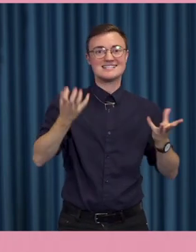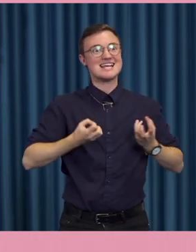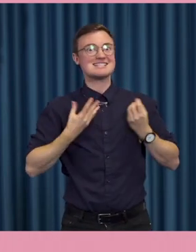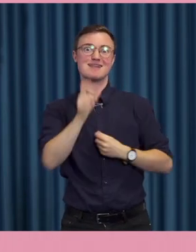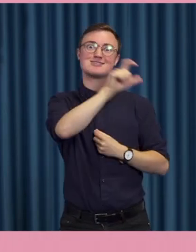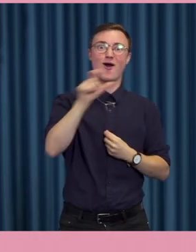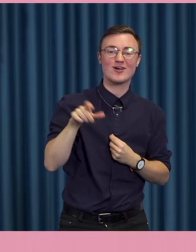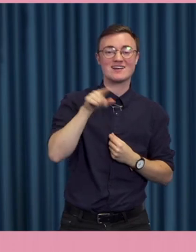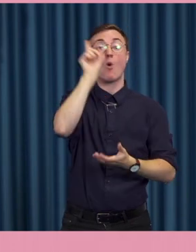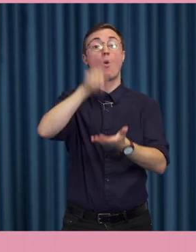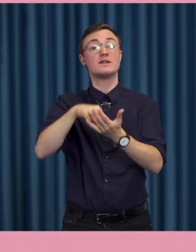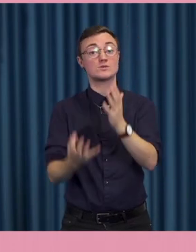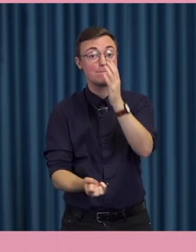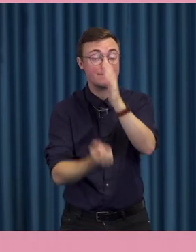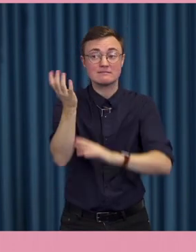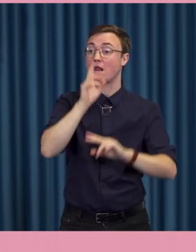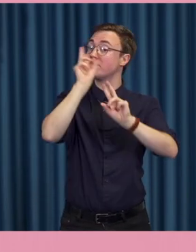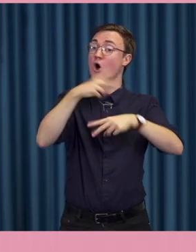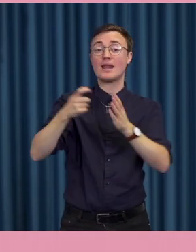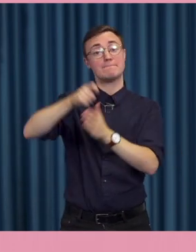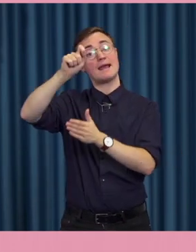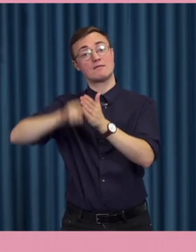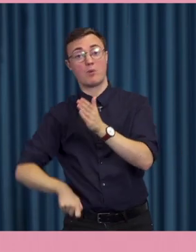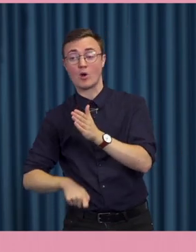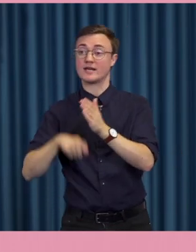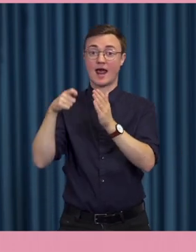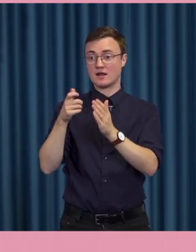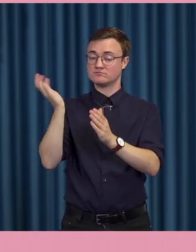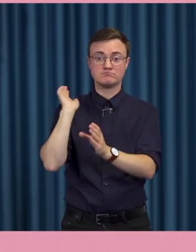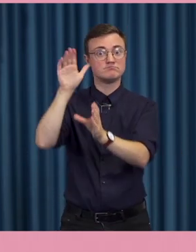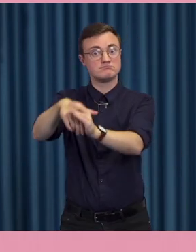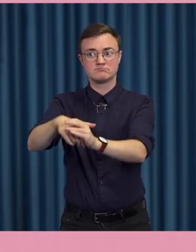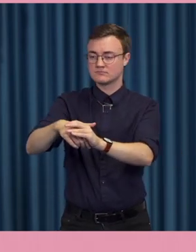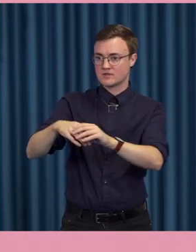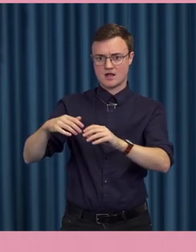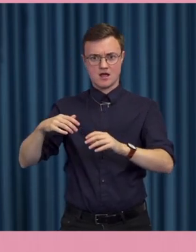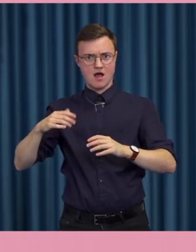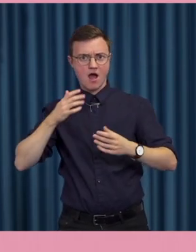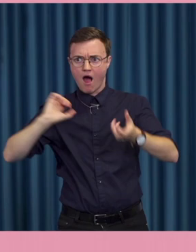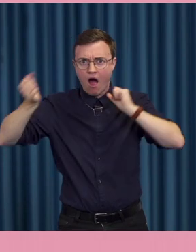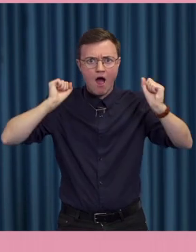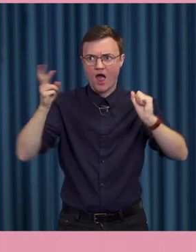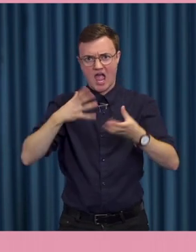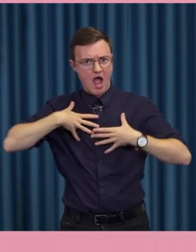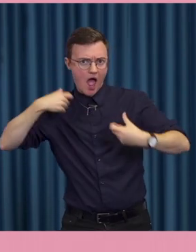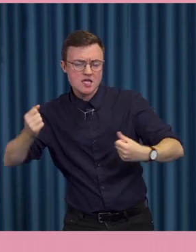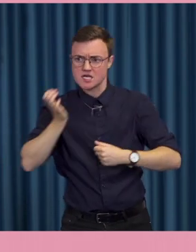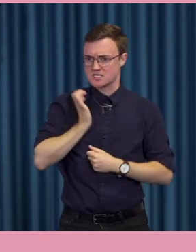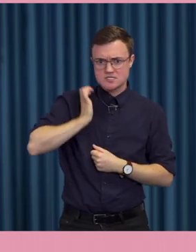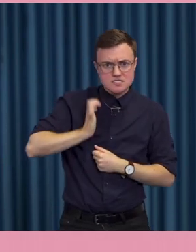opinionsbildare med vanliga medborgare som faktiskt blir engagerade, upprörda eller kanske till och med arga.